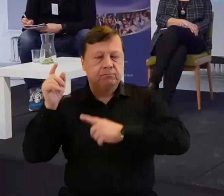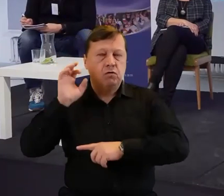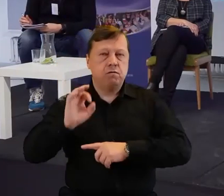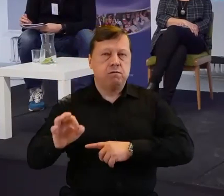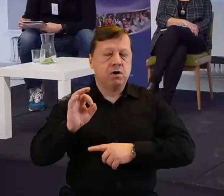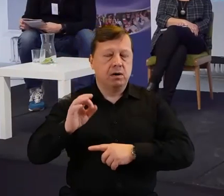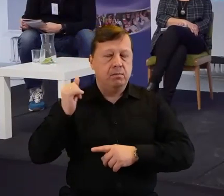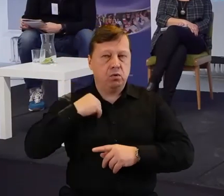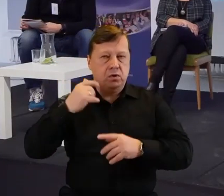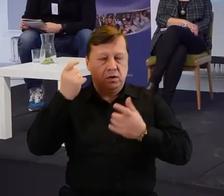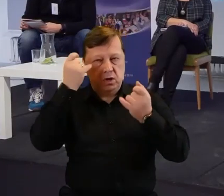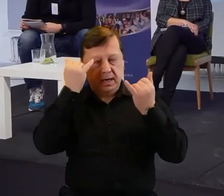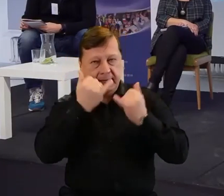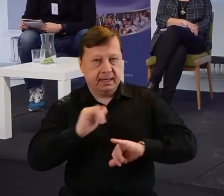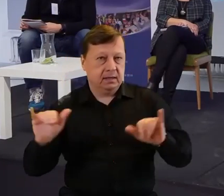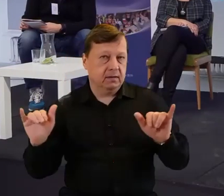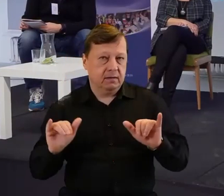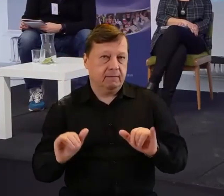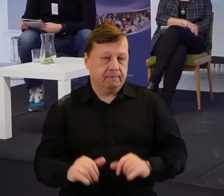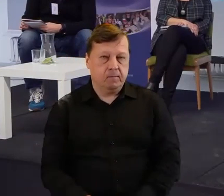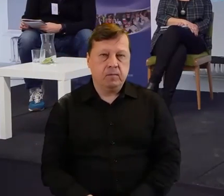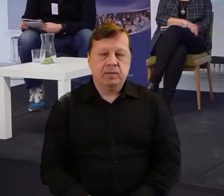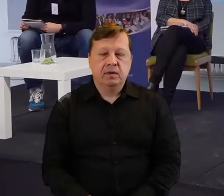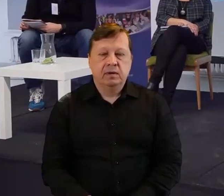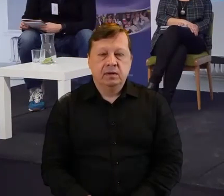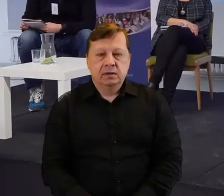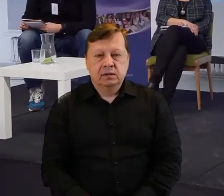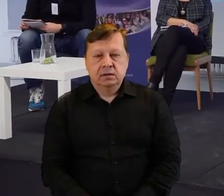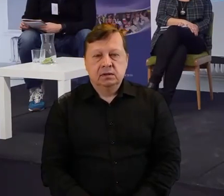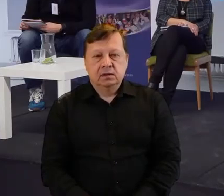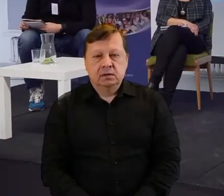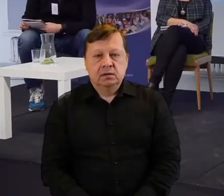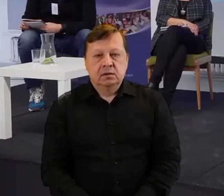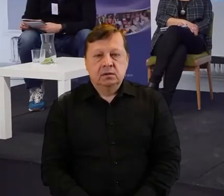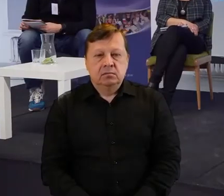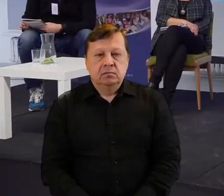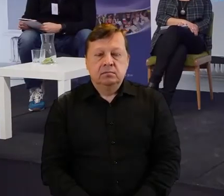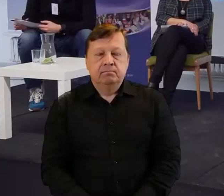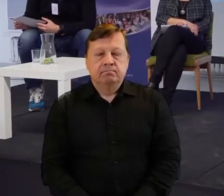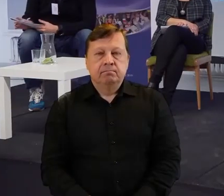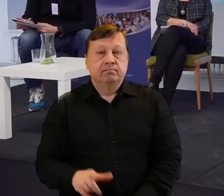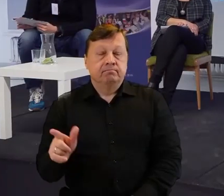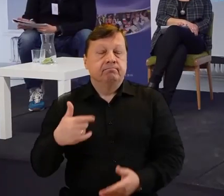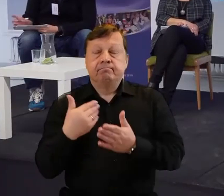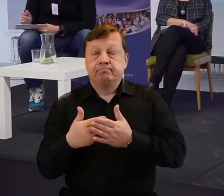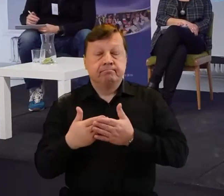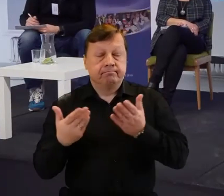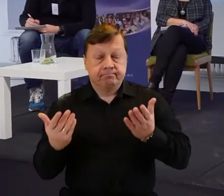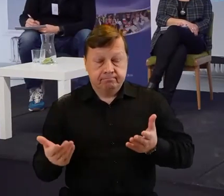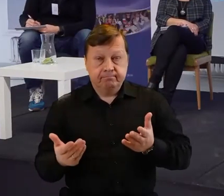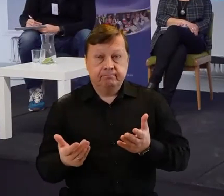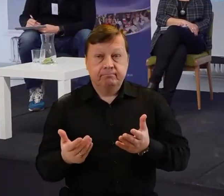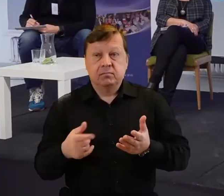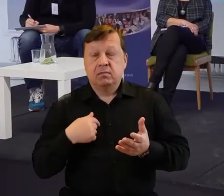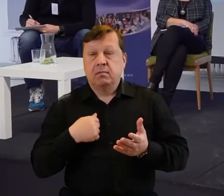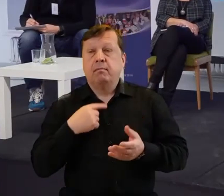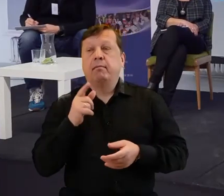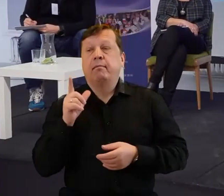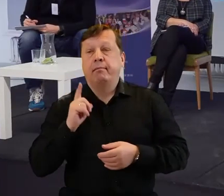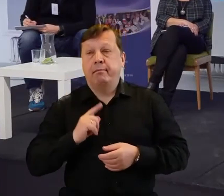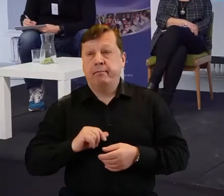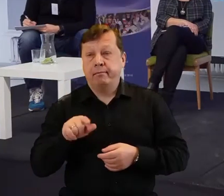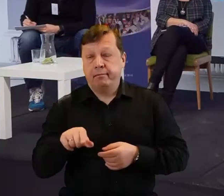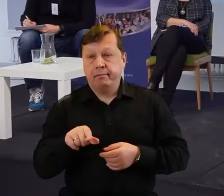na tą rzeczywistość i między innymi dlatego zacząłem się rozglądać, żeby